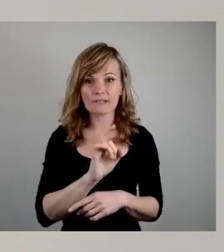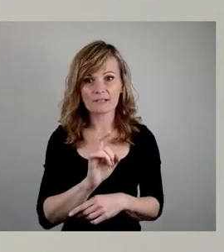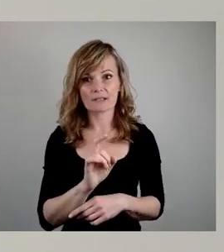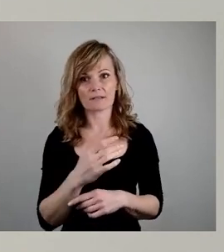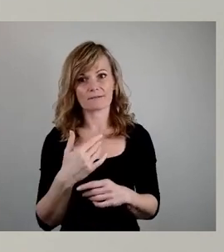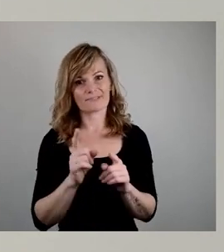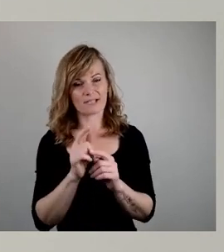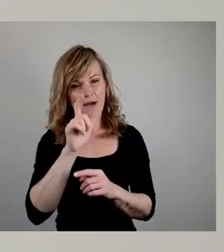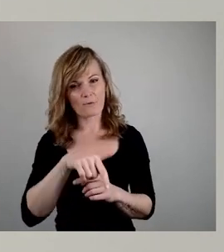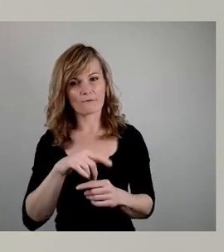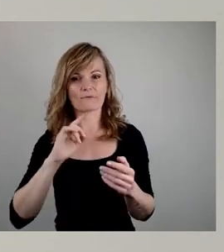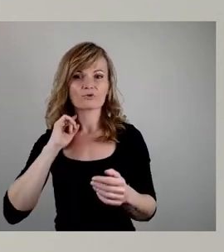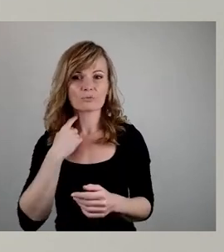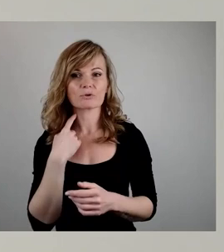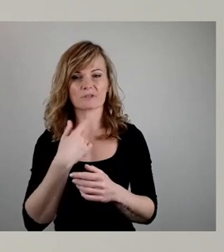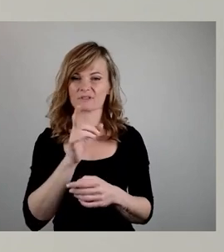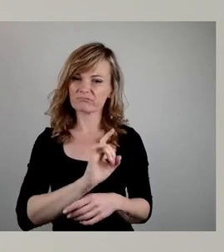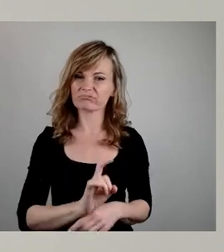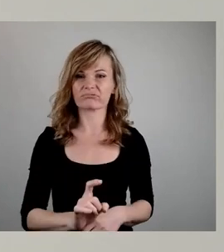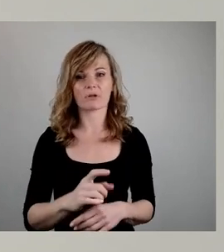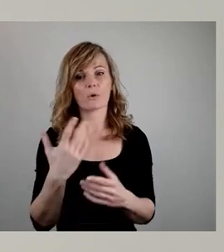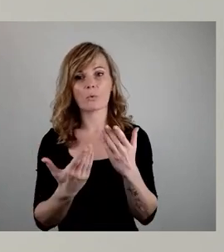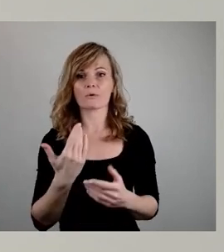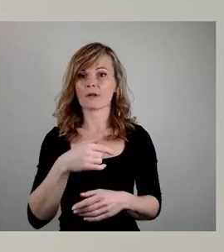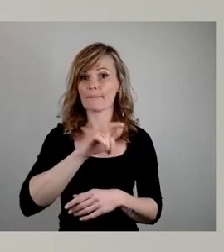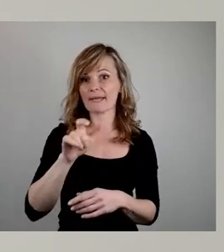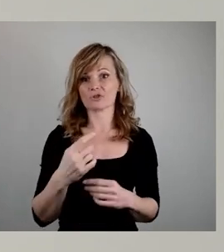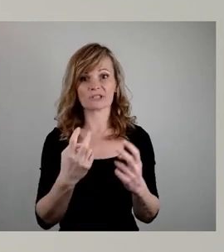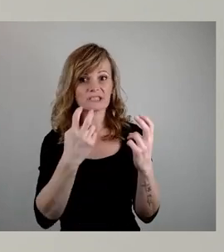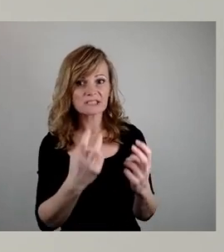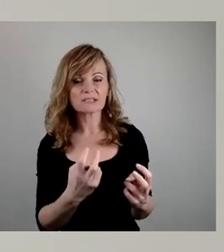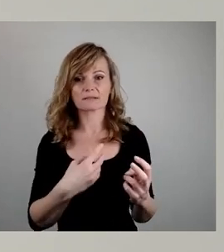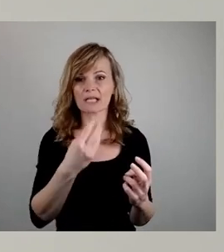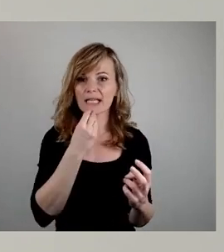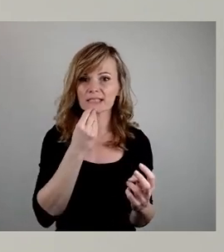worden oder auch dadurch, dass Leute sich dorthin gesetzt haben, was gegessen haben, etc.